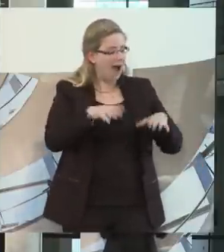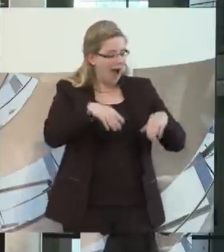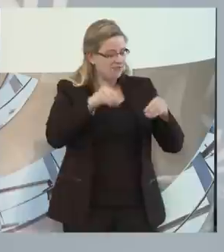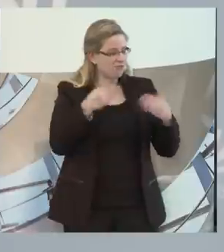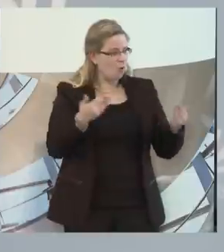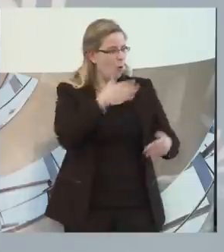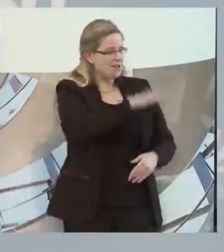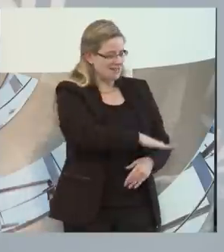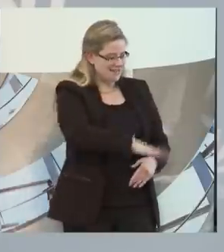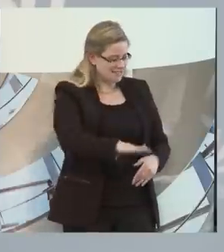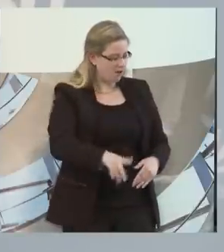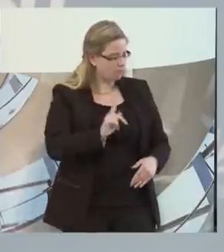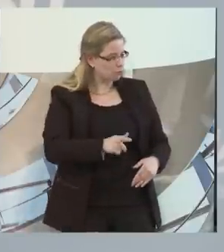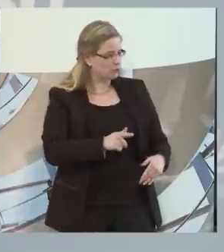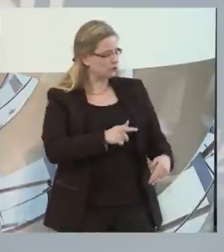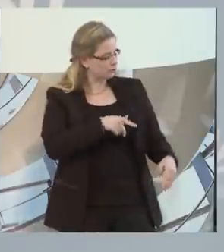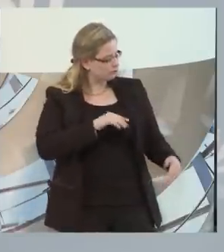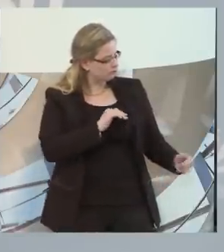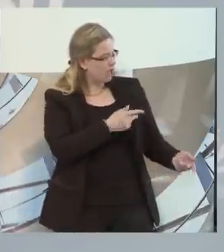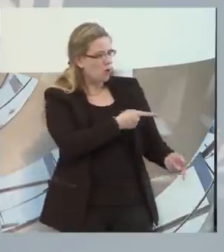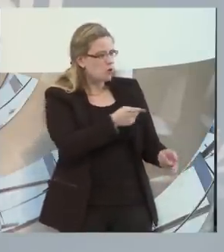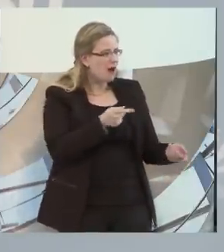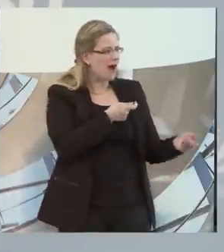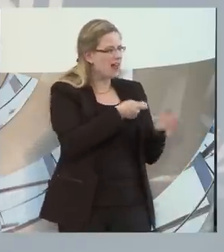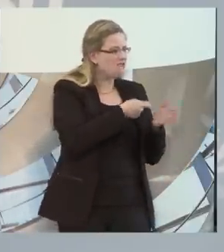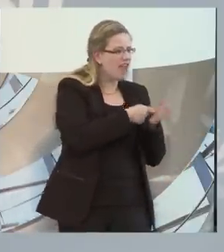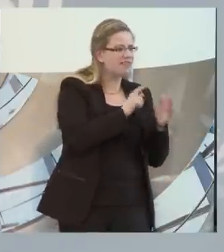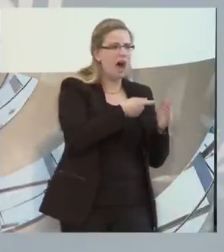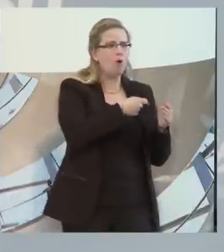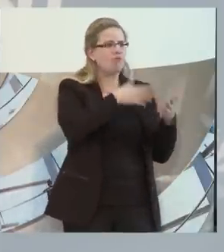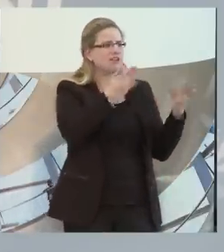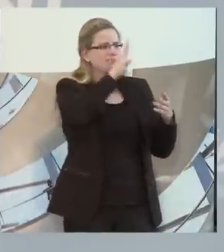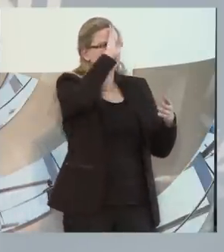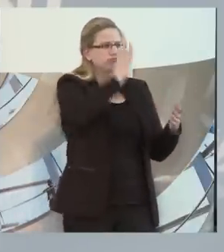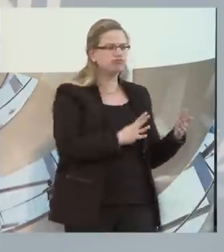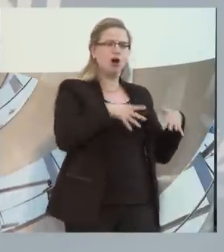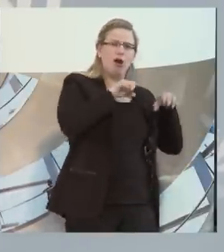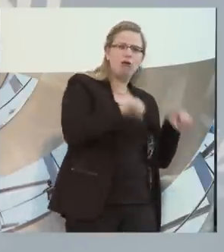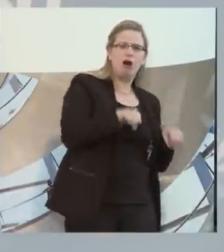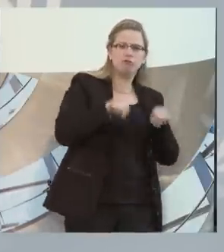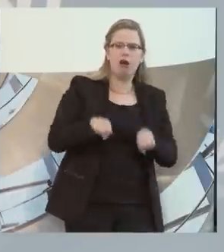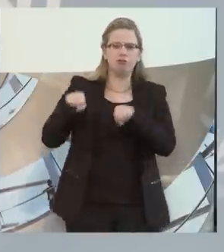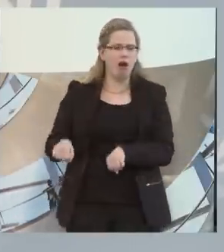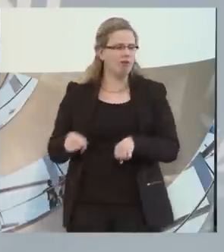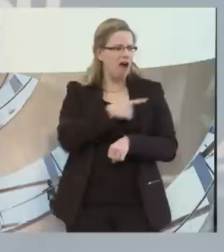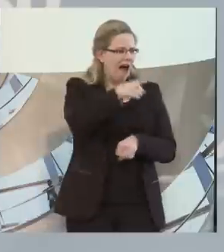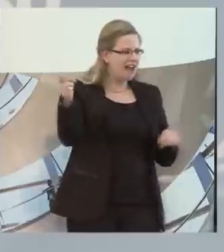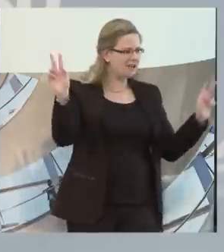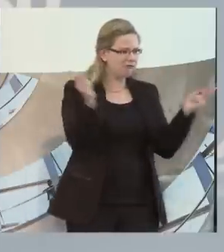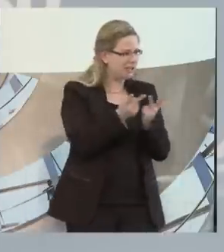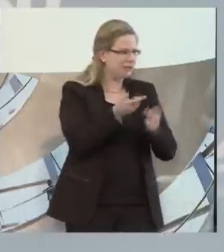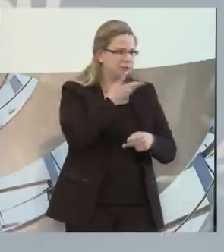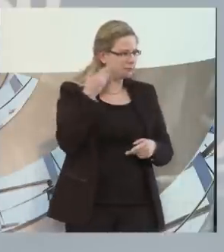so, jeder Mensch hat Werte und die sind halt unterschiedlich verteilt. Auch die Begabungen sind unterschiedlich verteilt. Das tut ja richtig weh, wenn man den